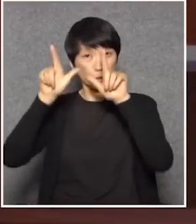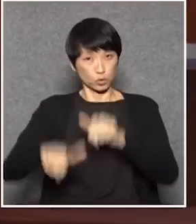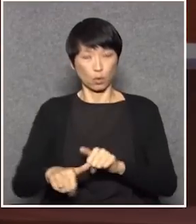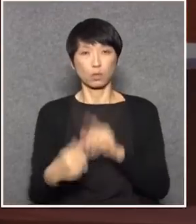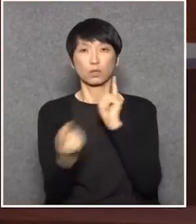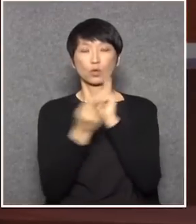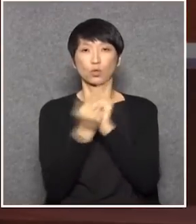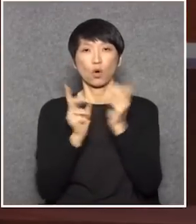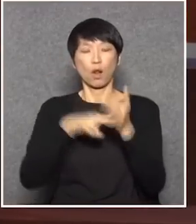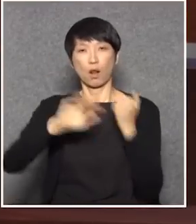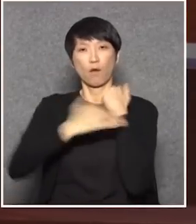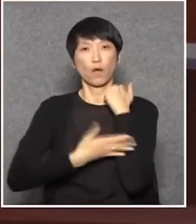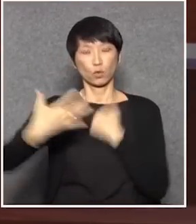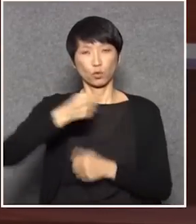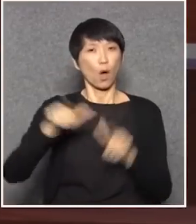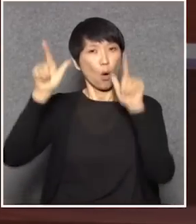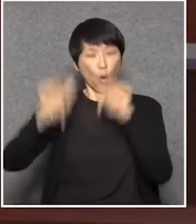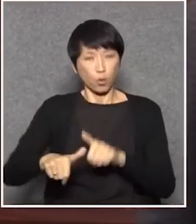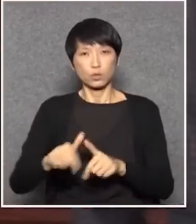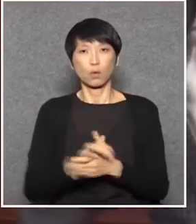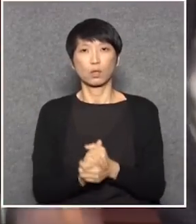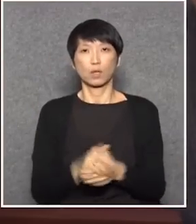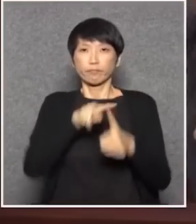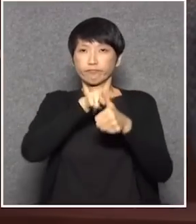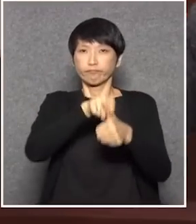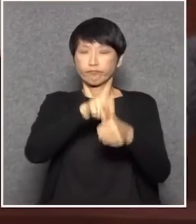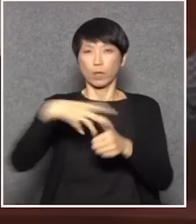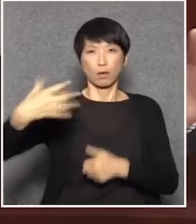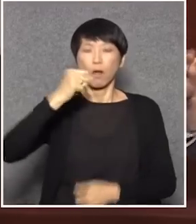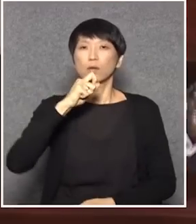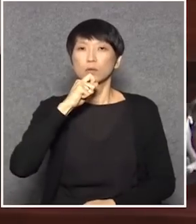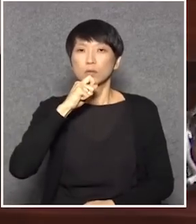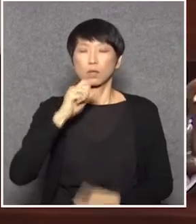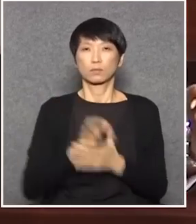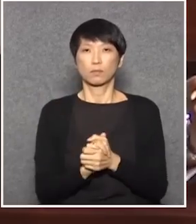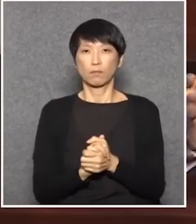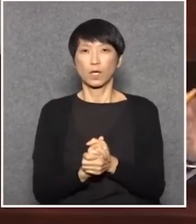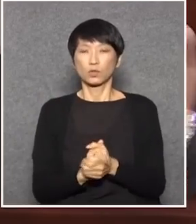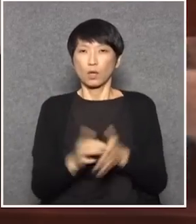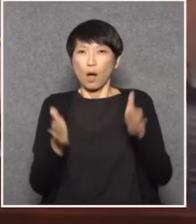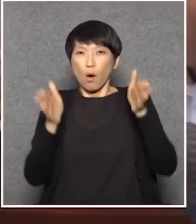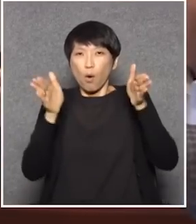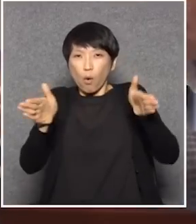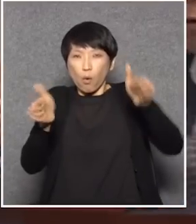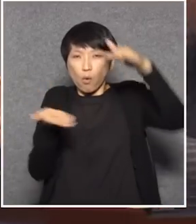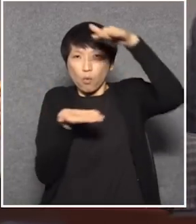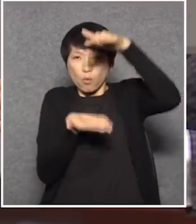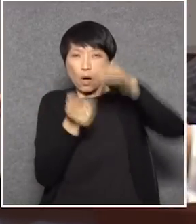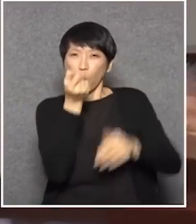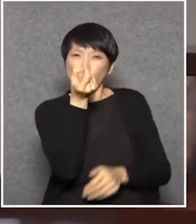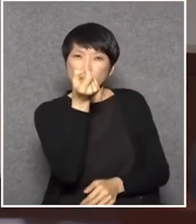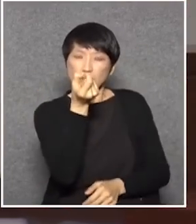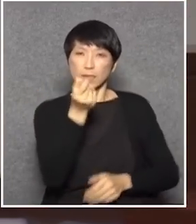立法權尤其是這個立法權是小到制爪的我們只能夠在一個俠逢中在一個納粔那裡